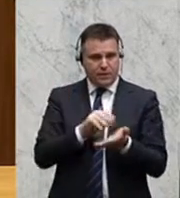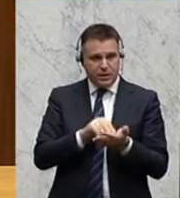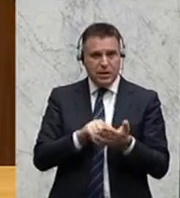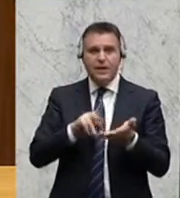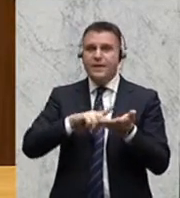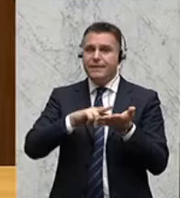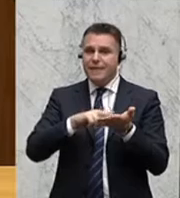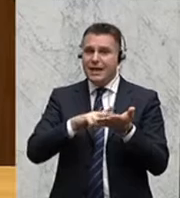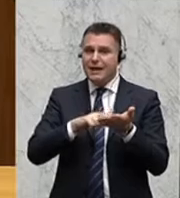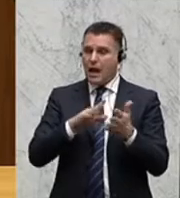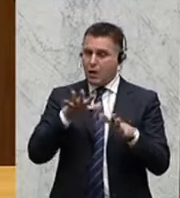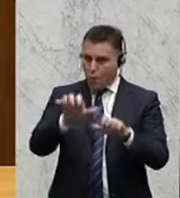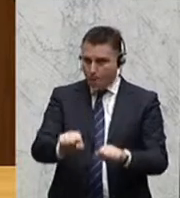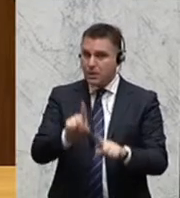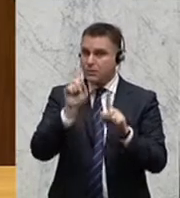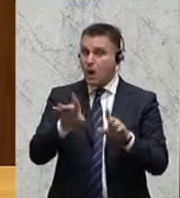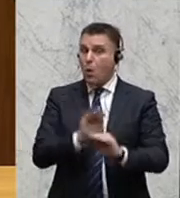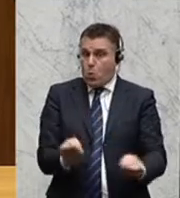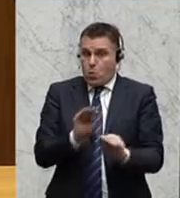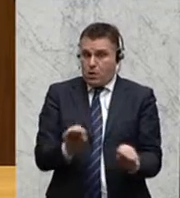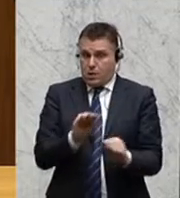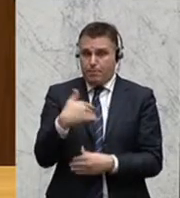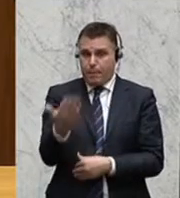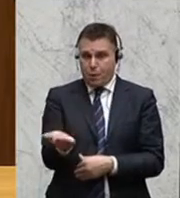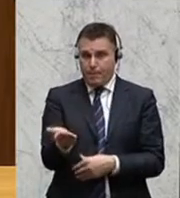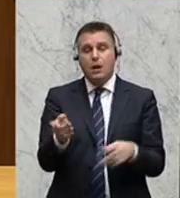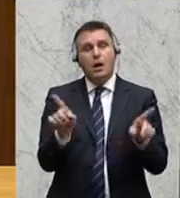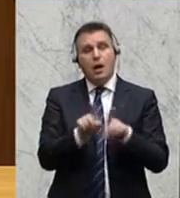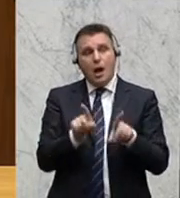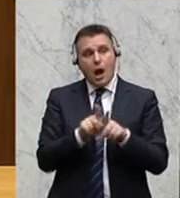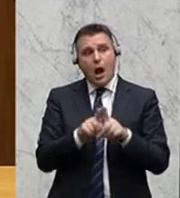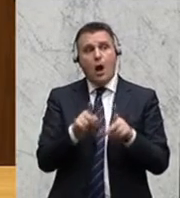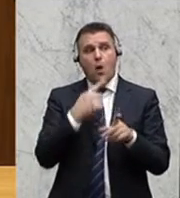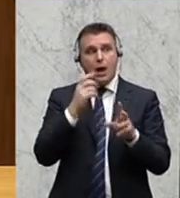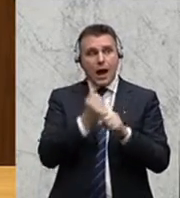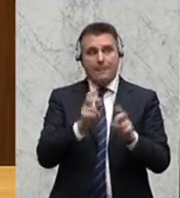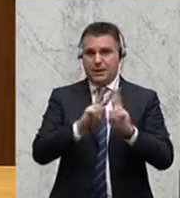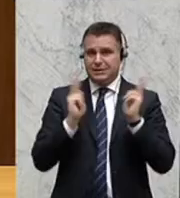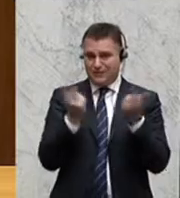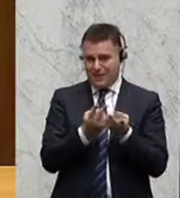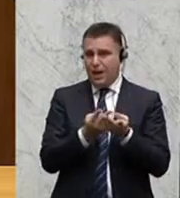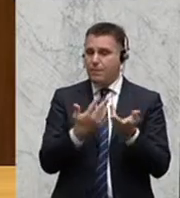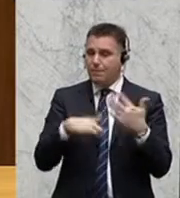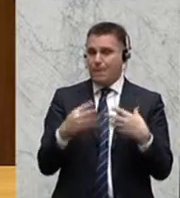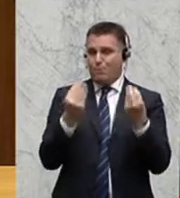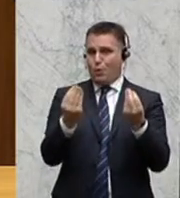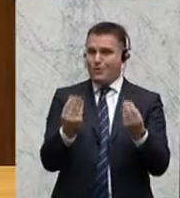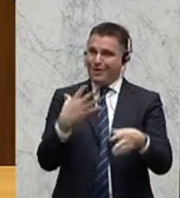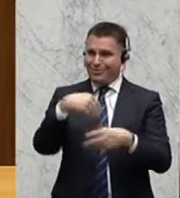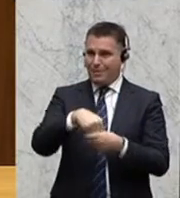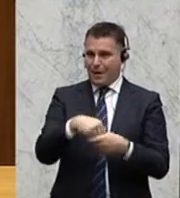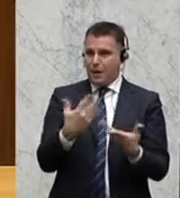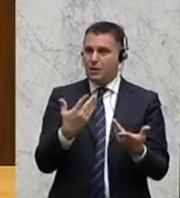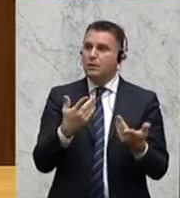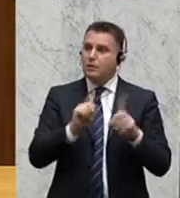digitaler Kompetenzen im Unterricht. Oder sei es auch in der Gestaltung der Arbeitswelt, um diese moderner zu etablieren